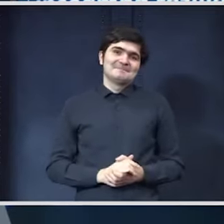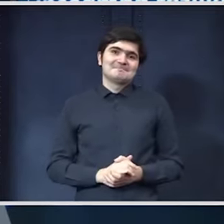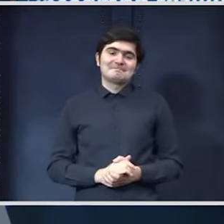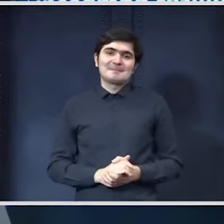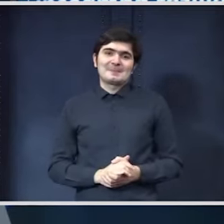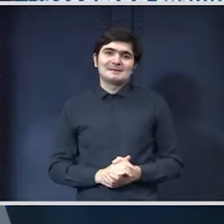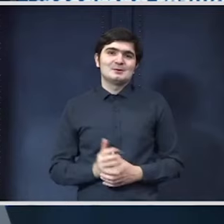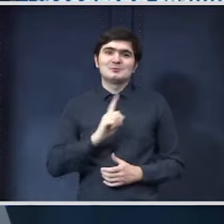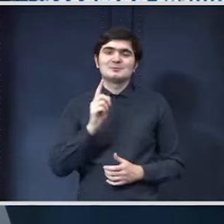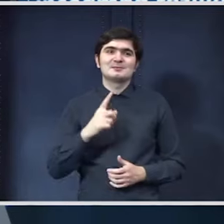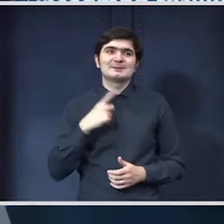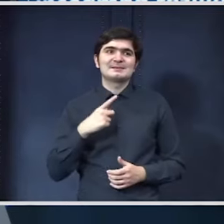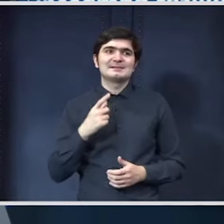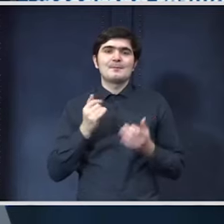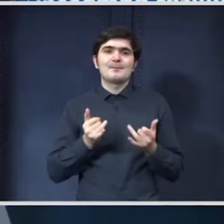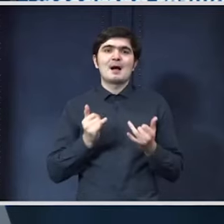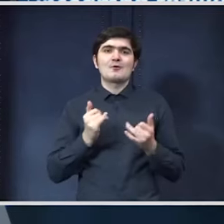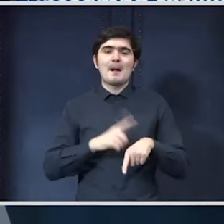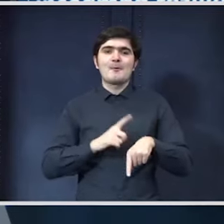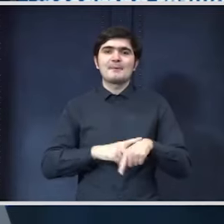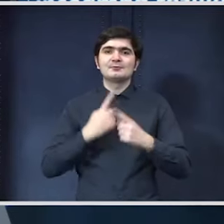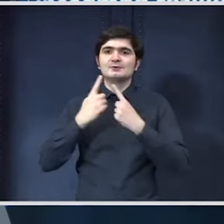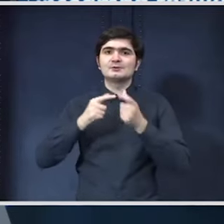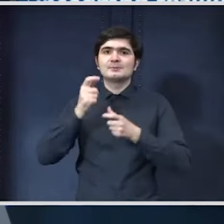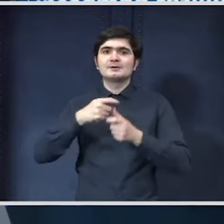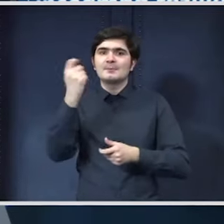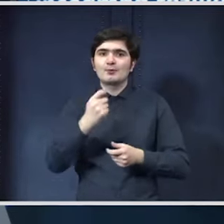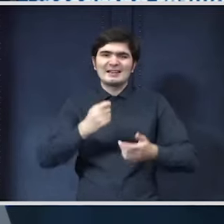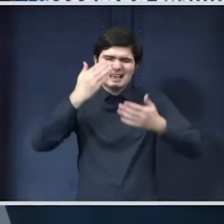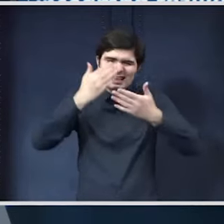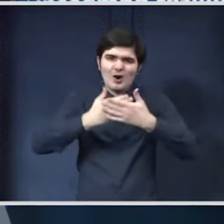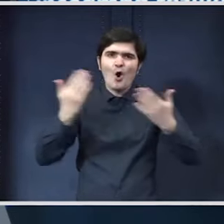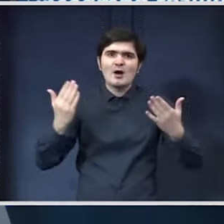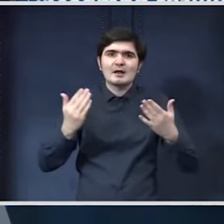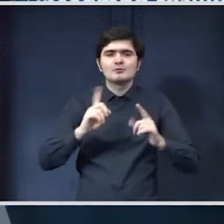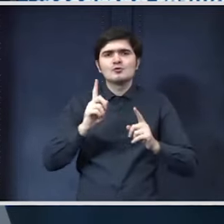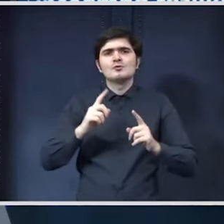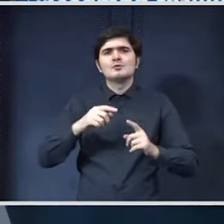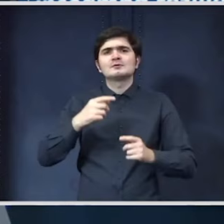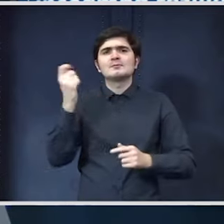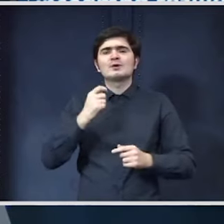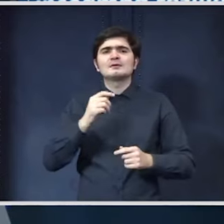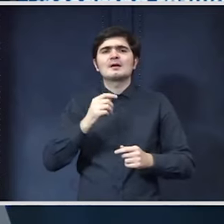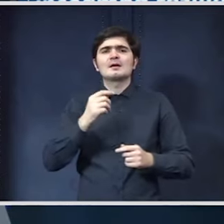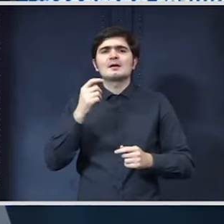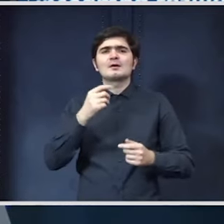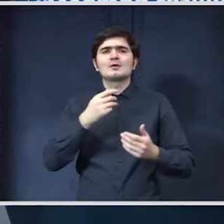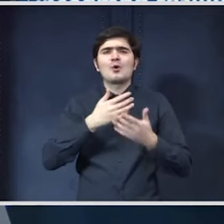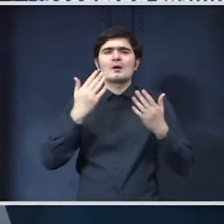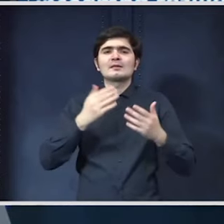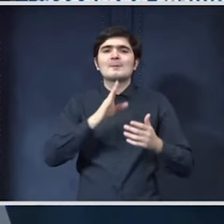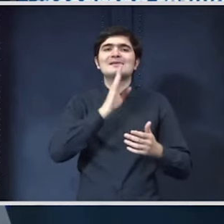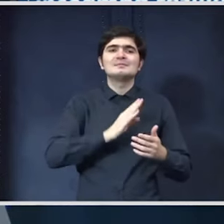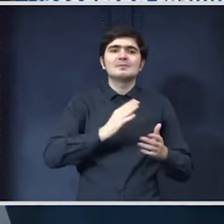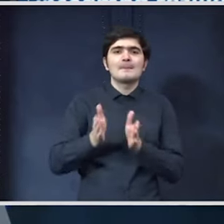nu suntem la momentul de a discutat despre proiecte concrete. Sunt proiecte concrete trecute cu titlul de exemplificare la partea de transporturi